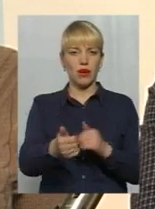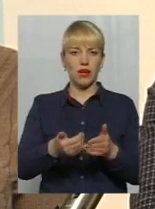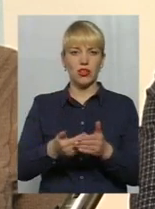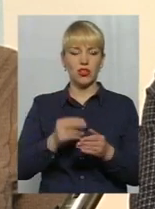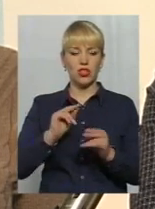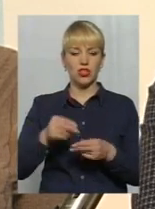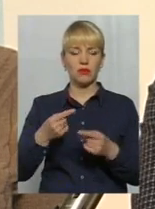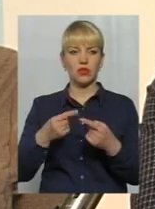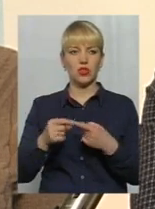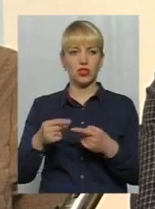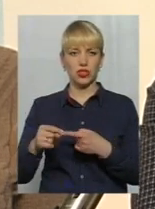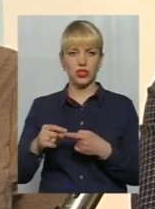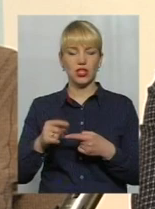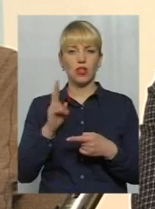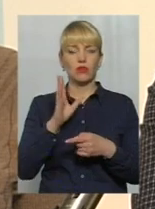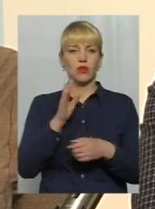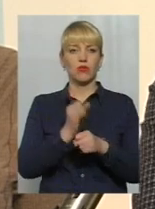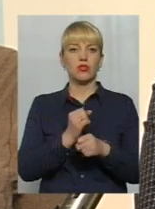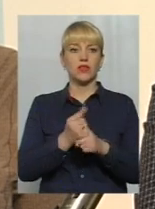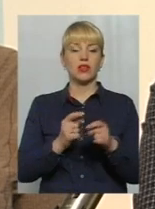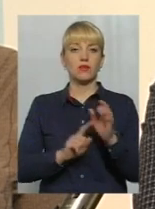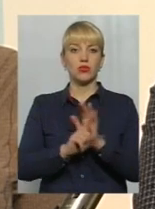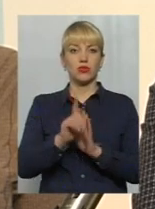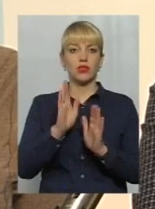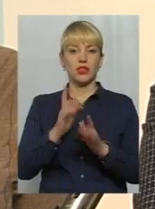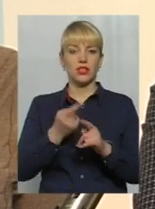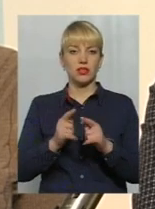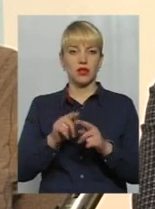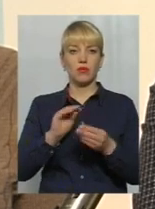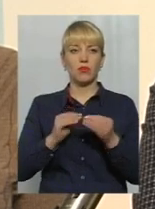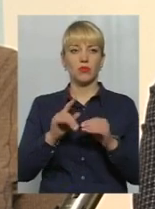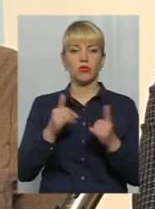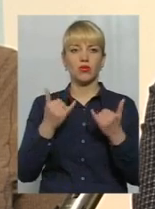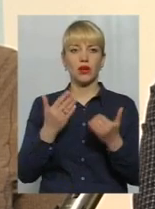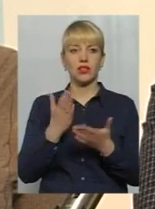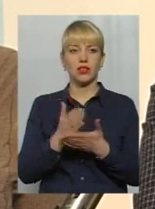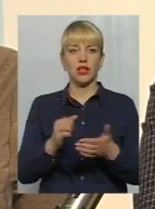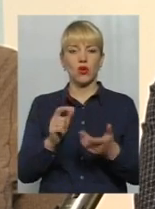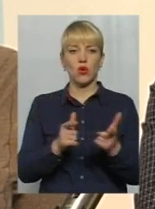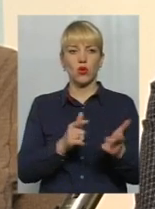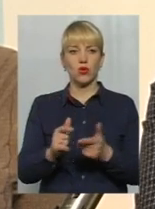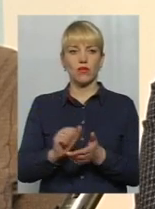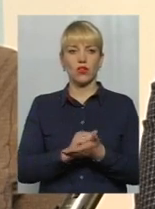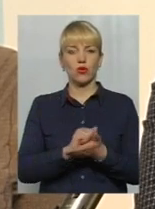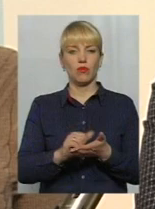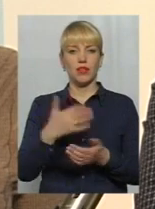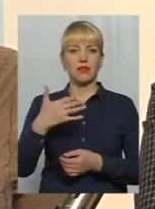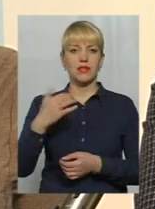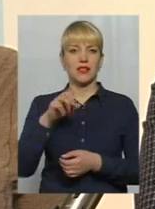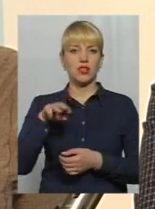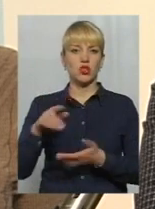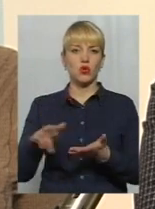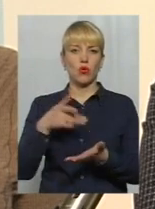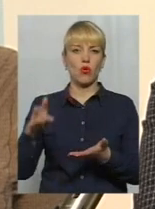муніципалітетів, які тільки почнуть працювати на цієї проблеми. Тому що наразі в нас є вже готовий документ, скажімо, 50 сторінок, який повністю